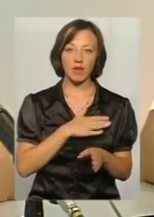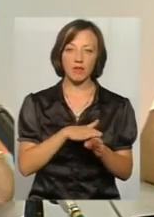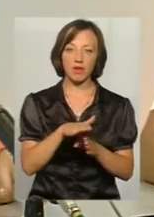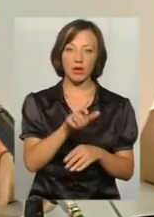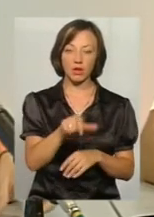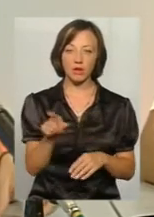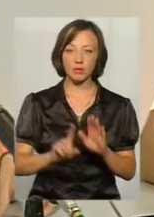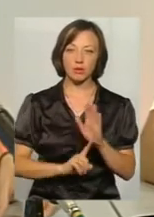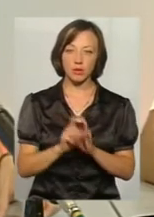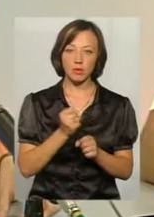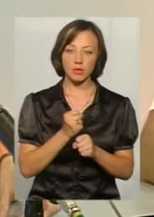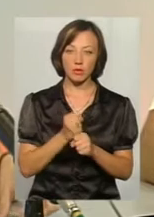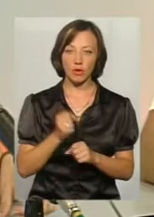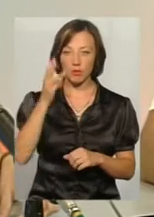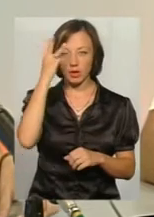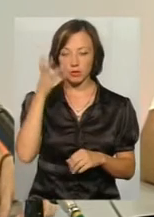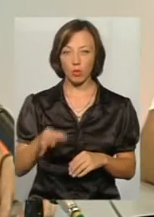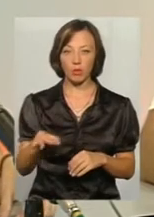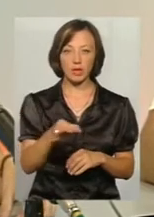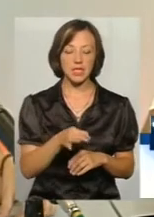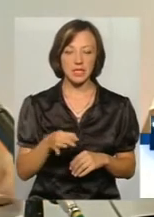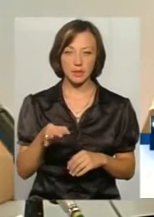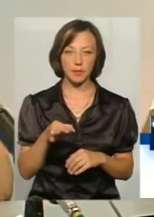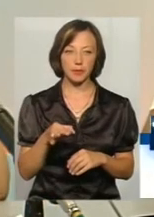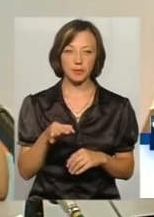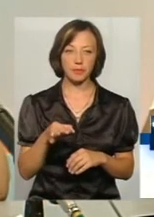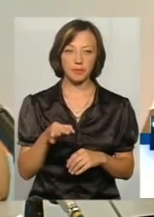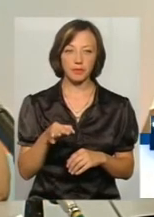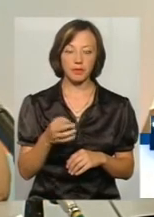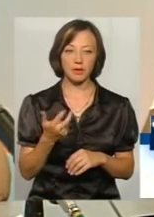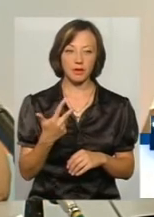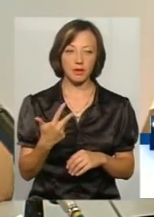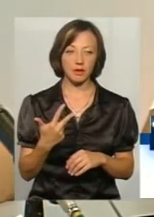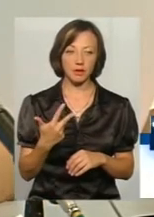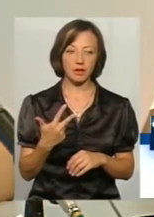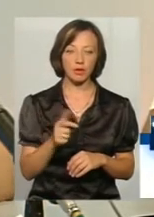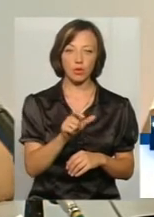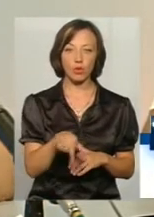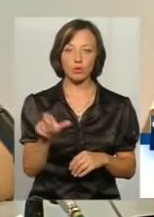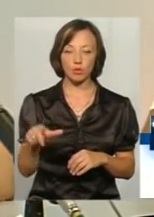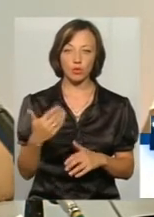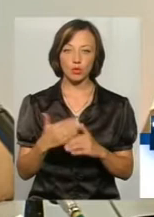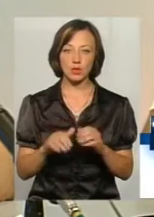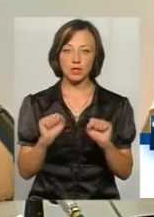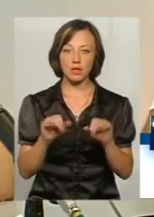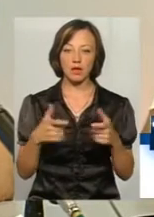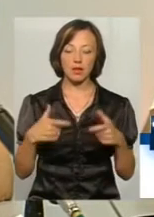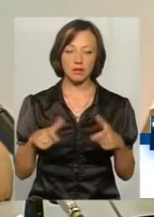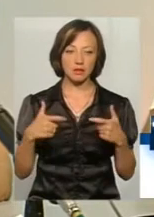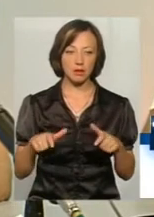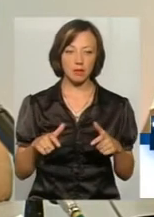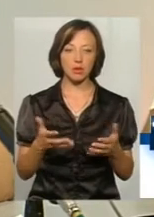запрацюють і на теренах Хмельницької області. Три особи успішно здали іспити,